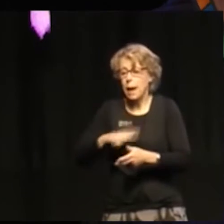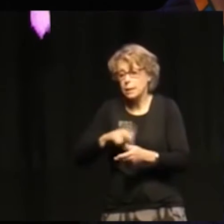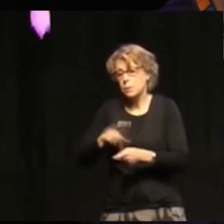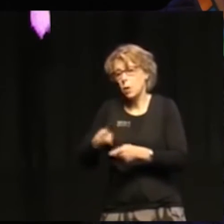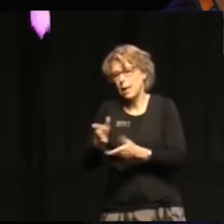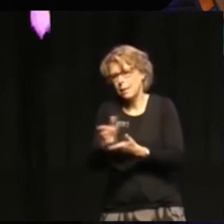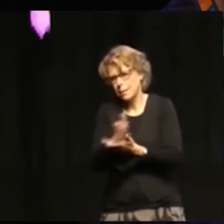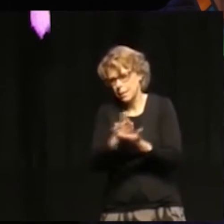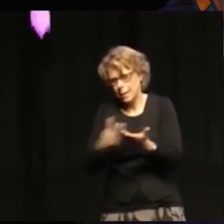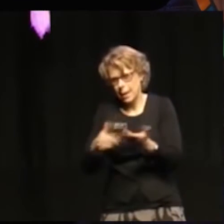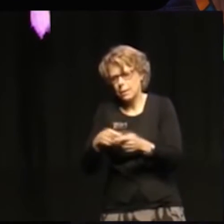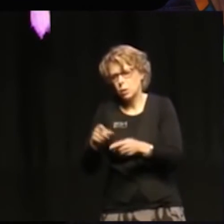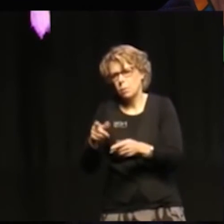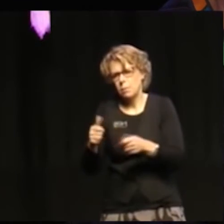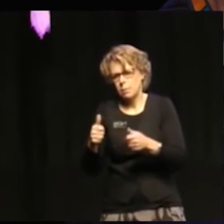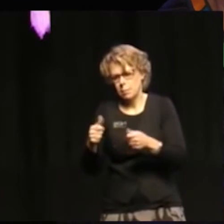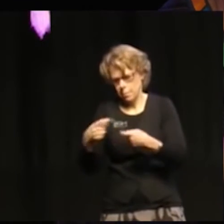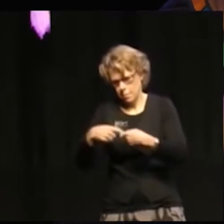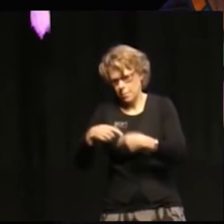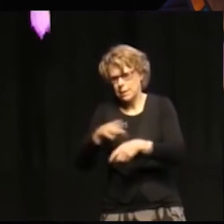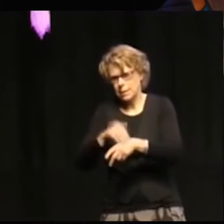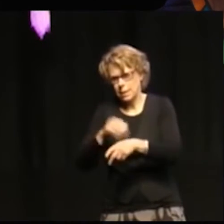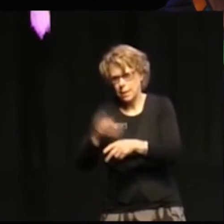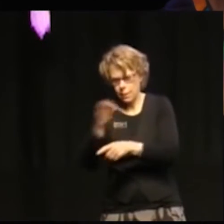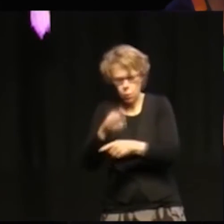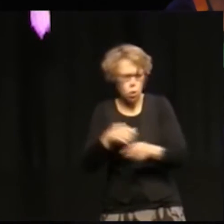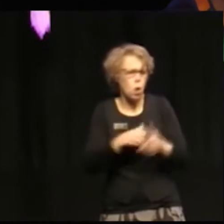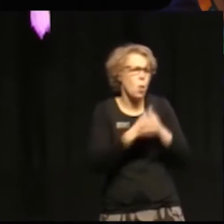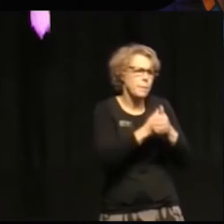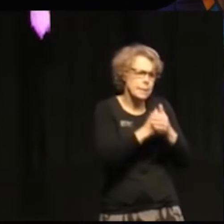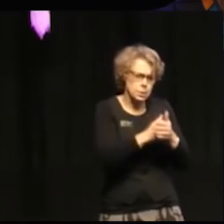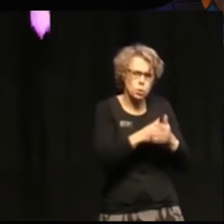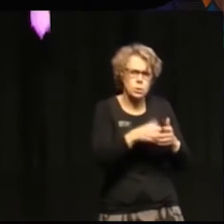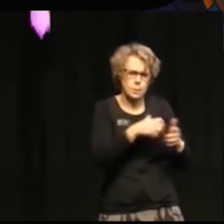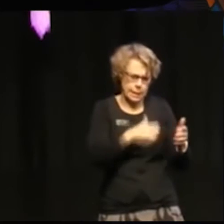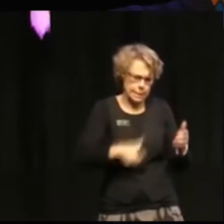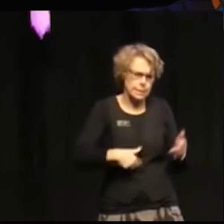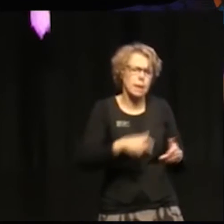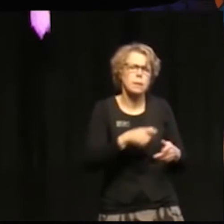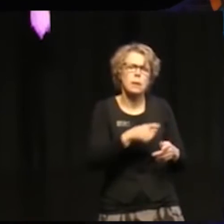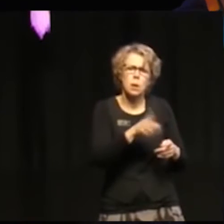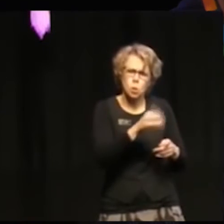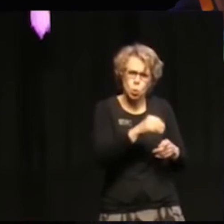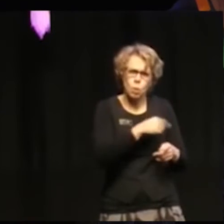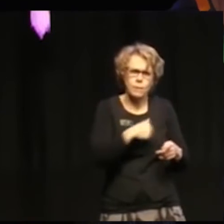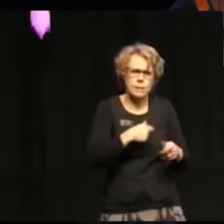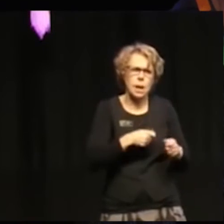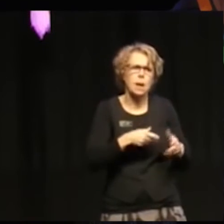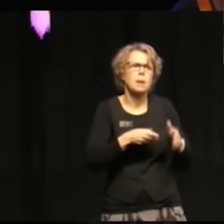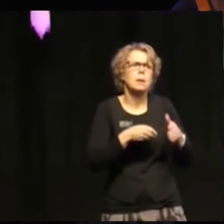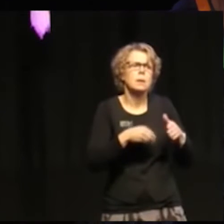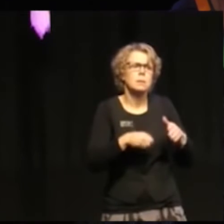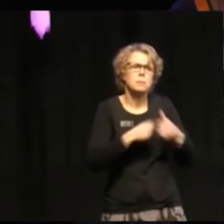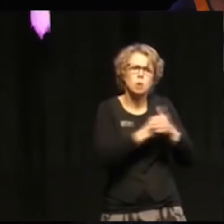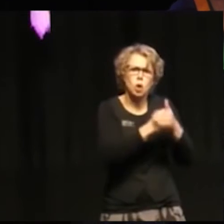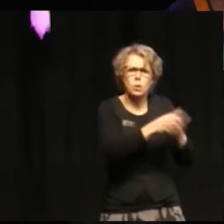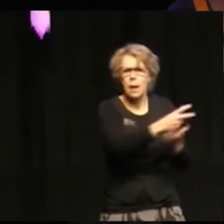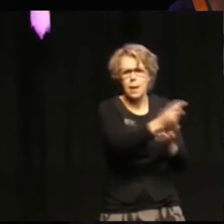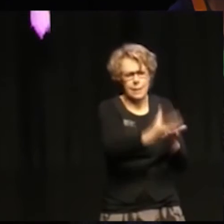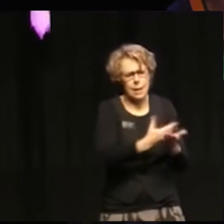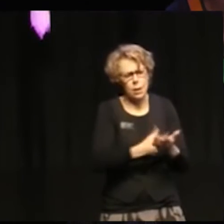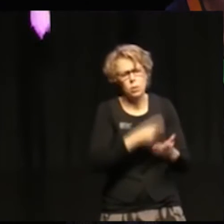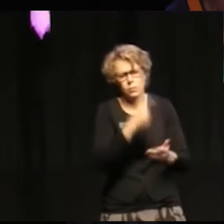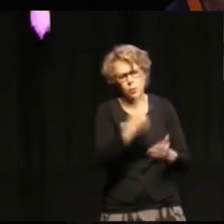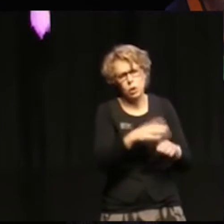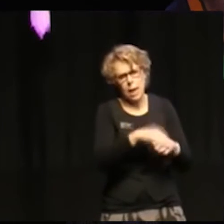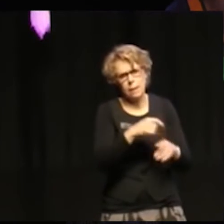svenska frågor och biståndsministern som berör alla frågor som där vi ska bidra till att andra länder, framför allt de fattiga länder,